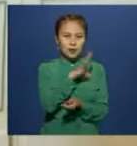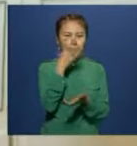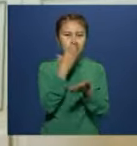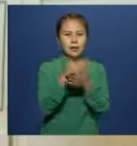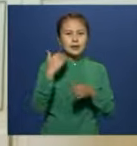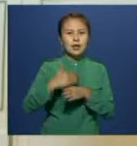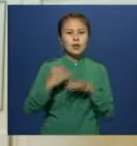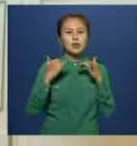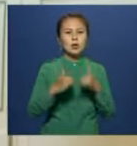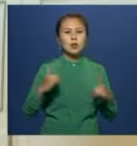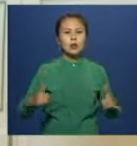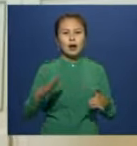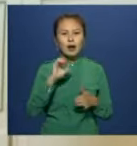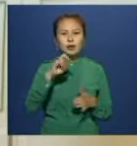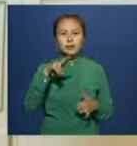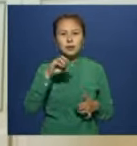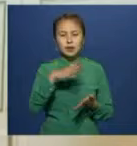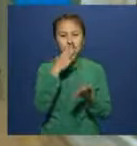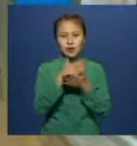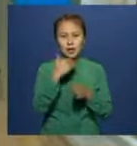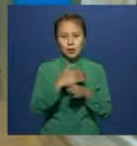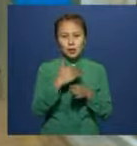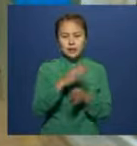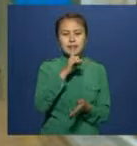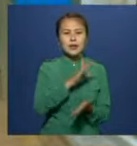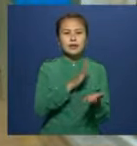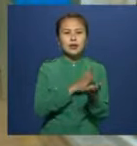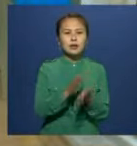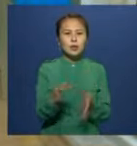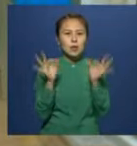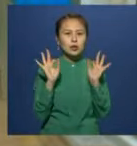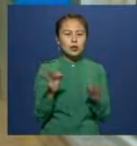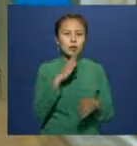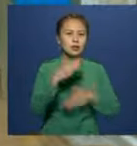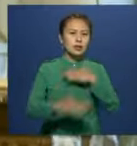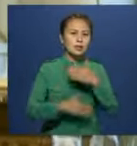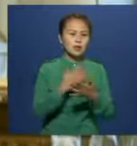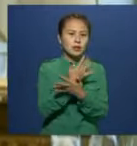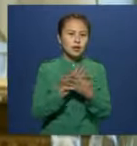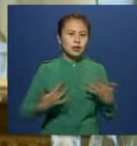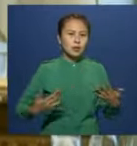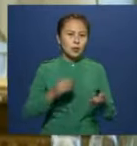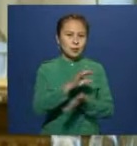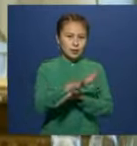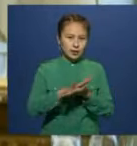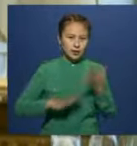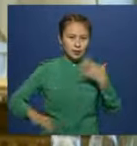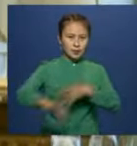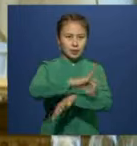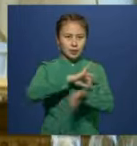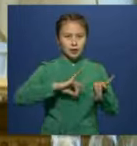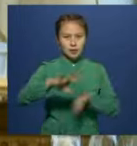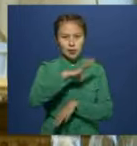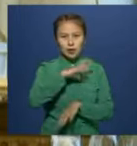театру өнерін дамтудың негізгі аспектлері, театрлардың репертуар саясаты және олардың шығармашылық денген одан әрі көтері мәселелер